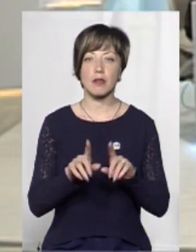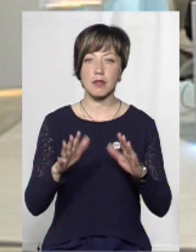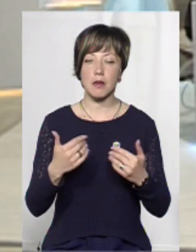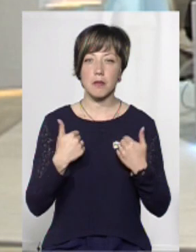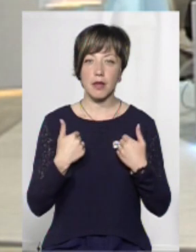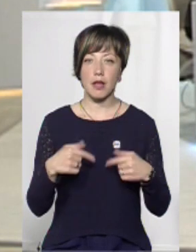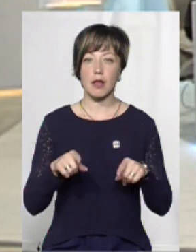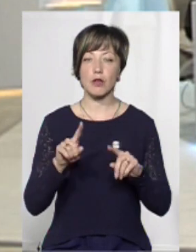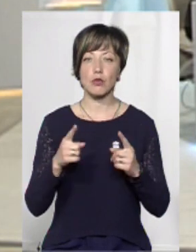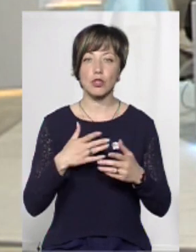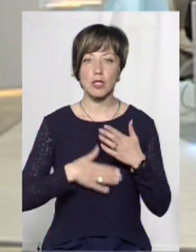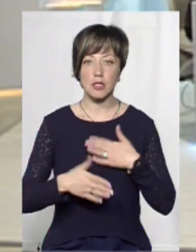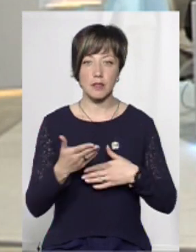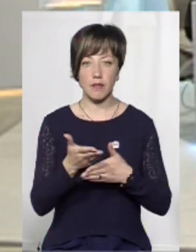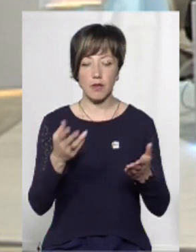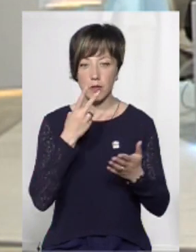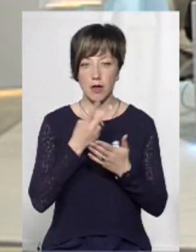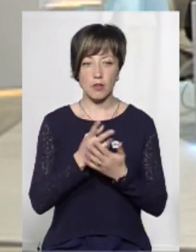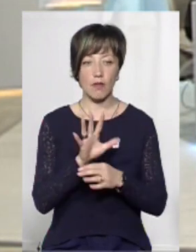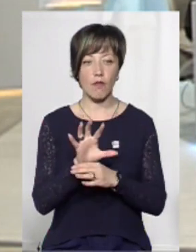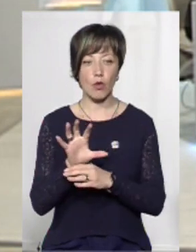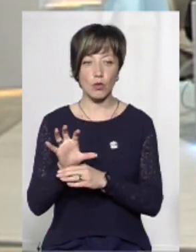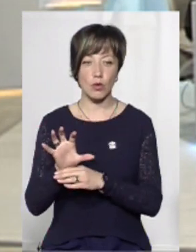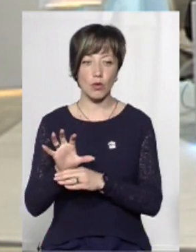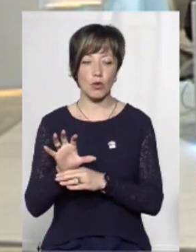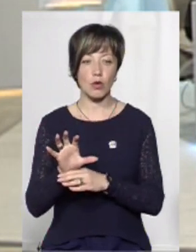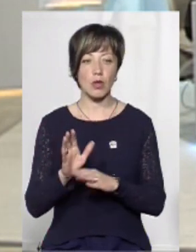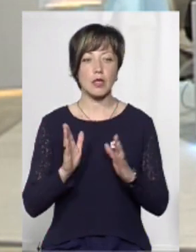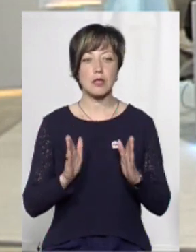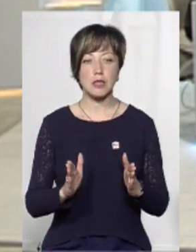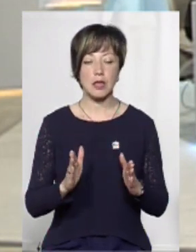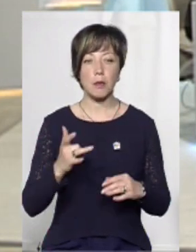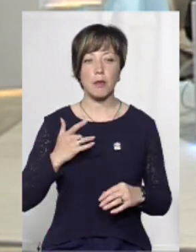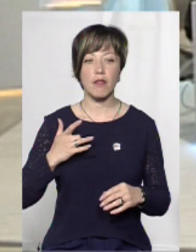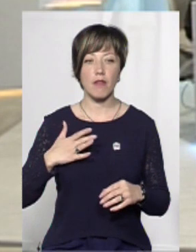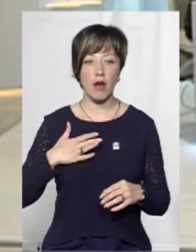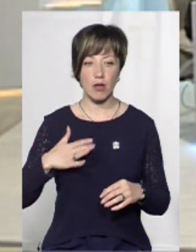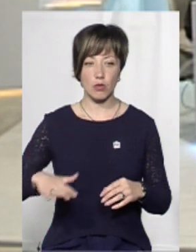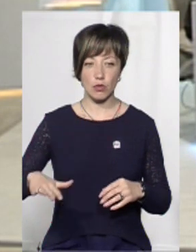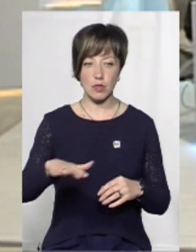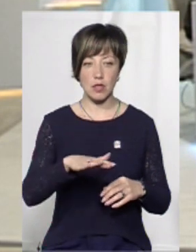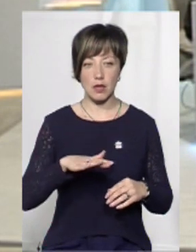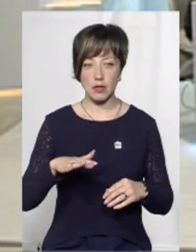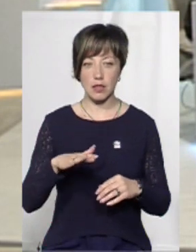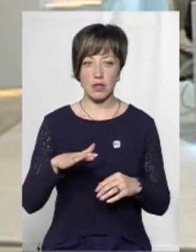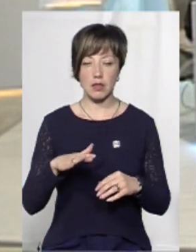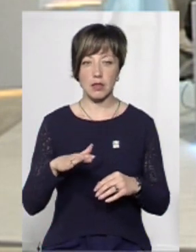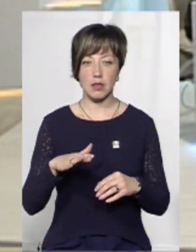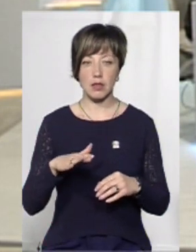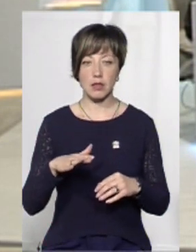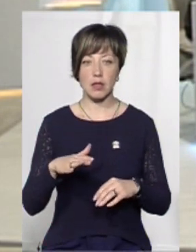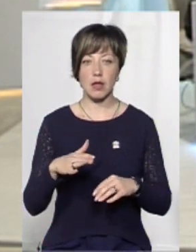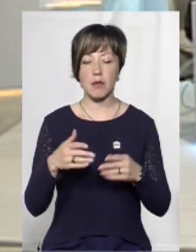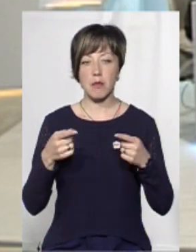Мене дуже тішить, що ви зараз бачите фотографії тільки приватного сектору і якихось другорядних або